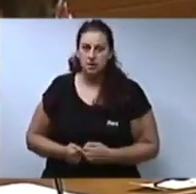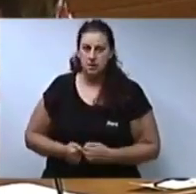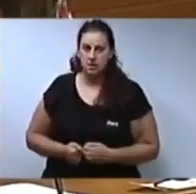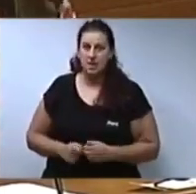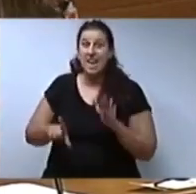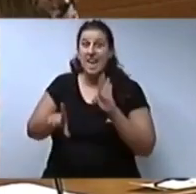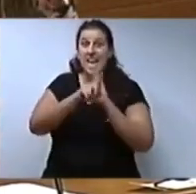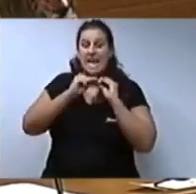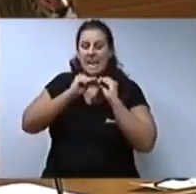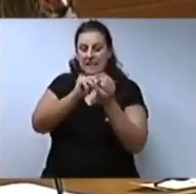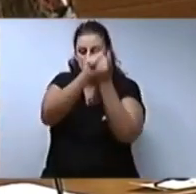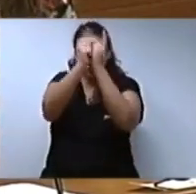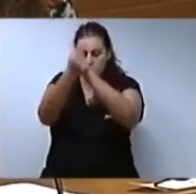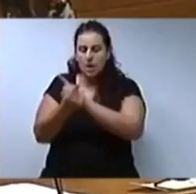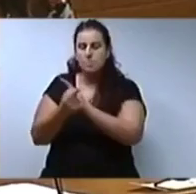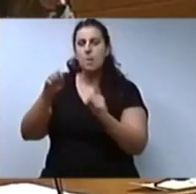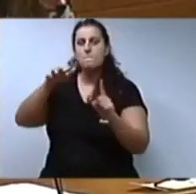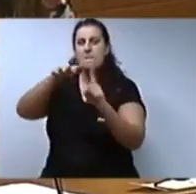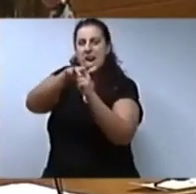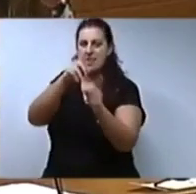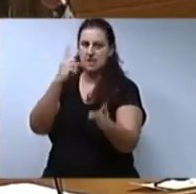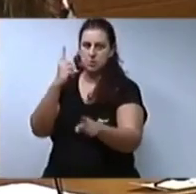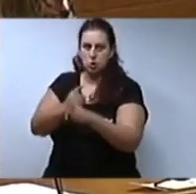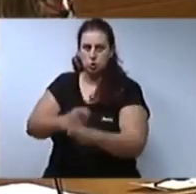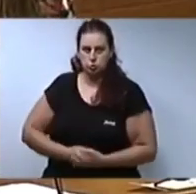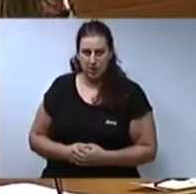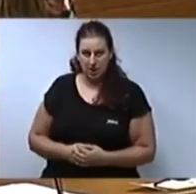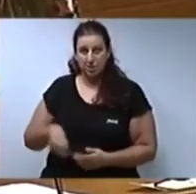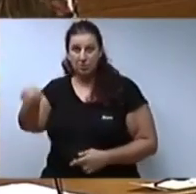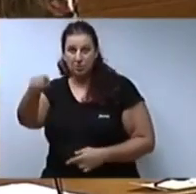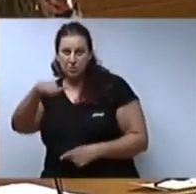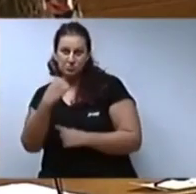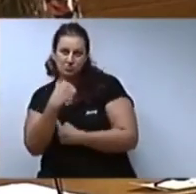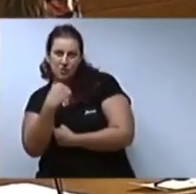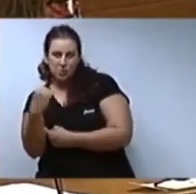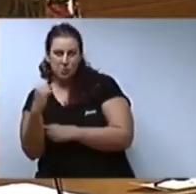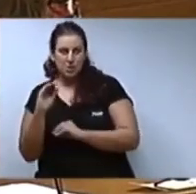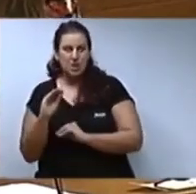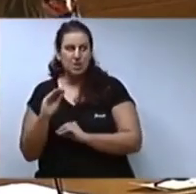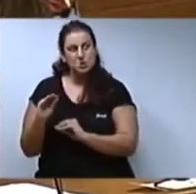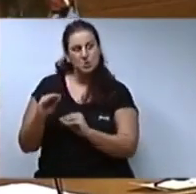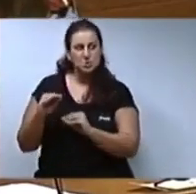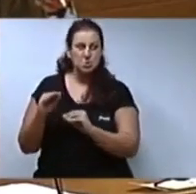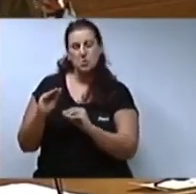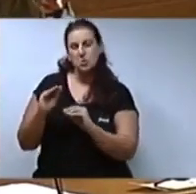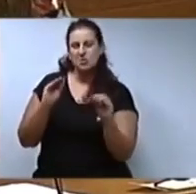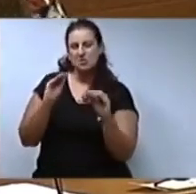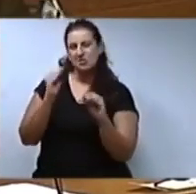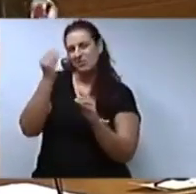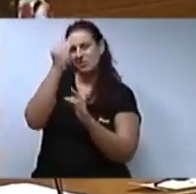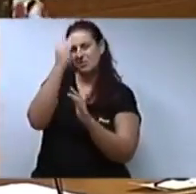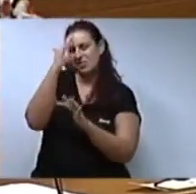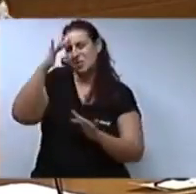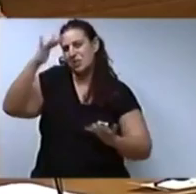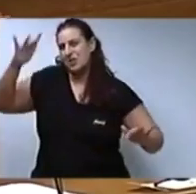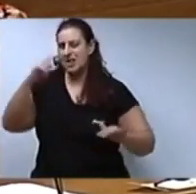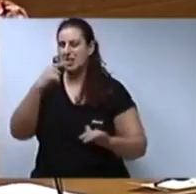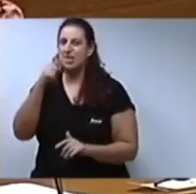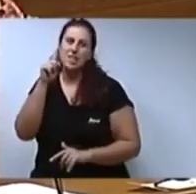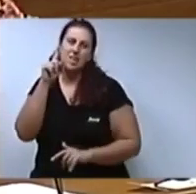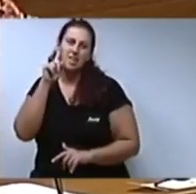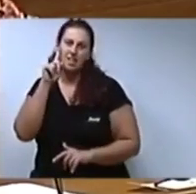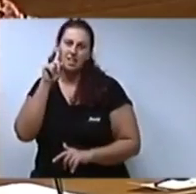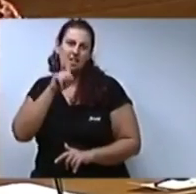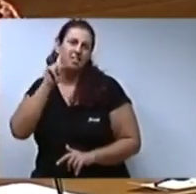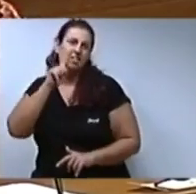legislatius contra les manades a les que vostès cobijen sobre el seu mantra de falses denúncies. No,